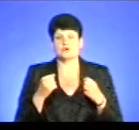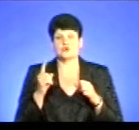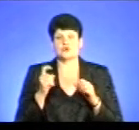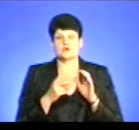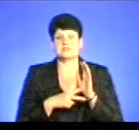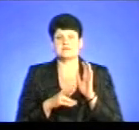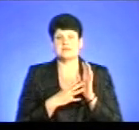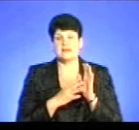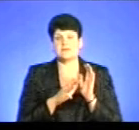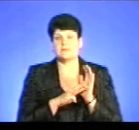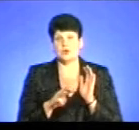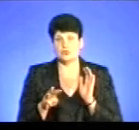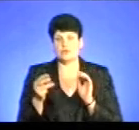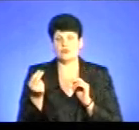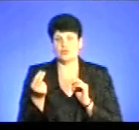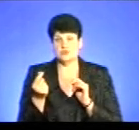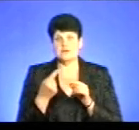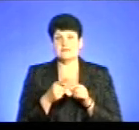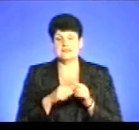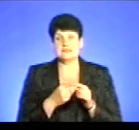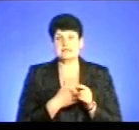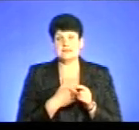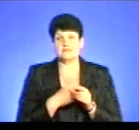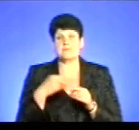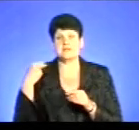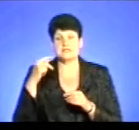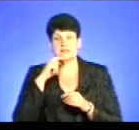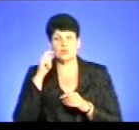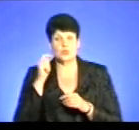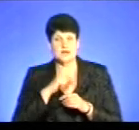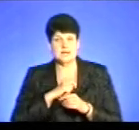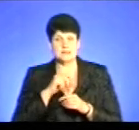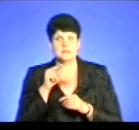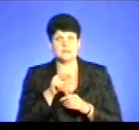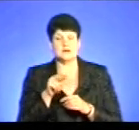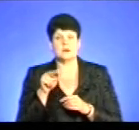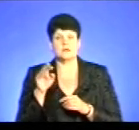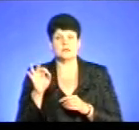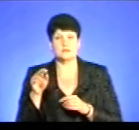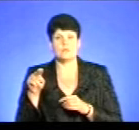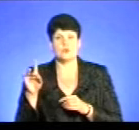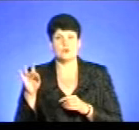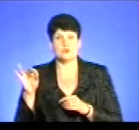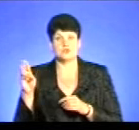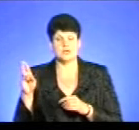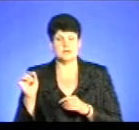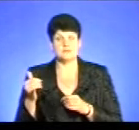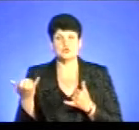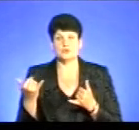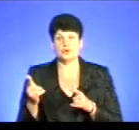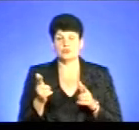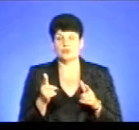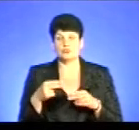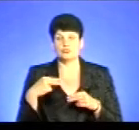мільйонів коштів. Це ініціатива президента України Петра Олексійча Порошенка. І ми сьогодні готові будувати